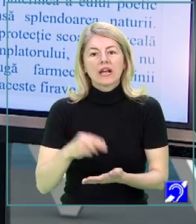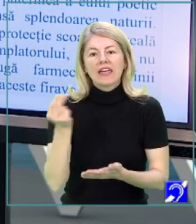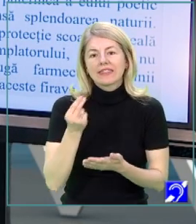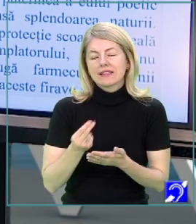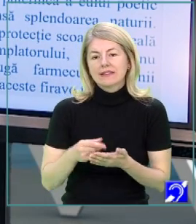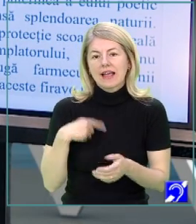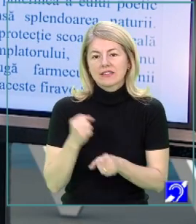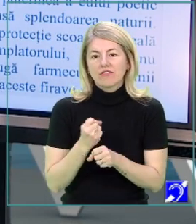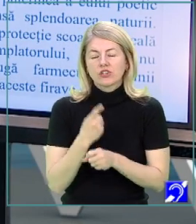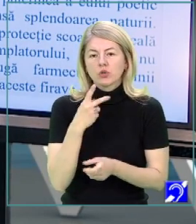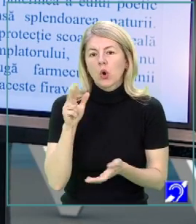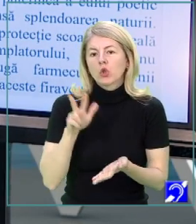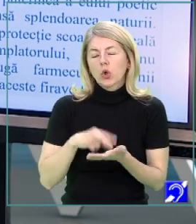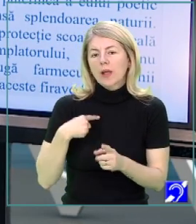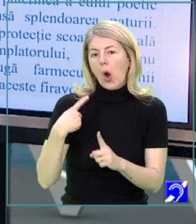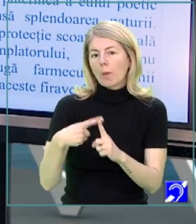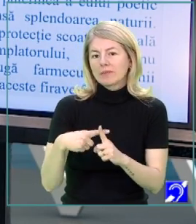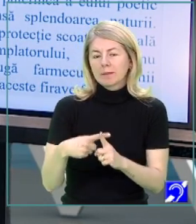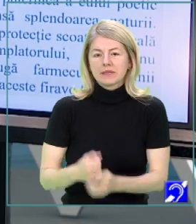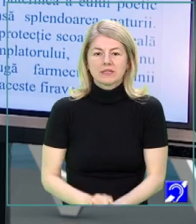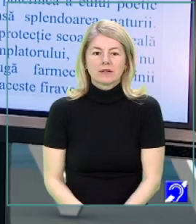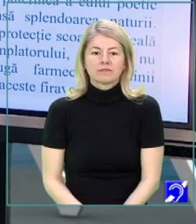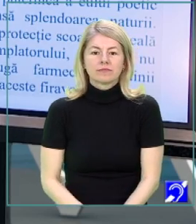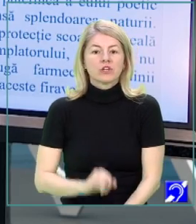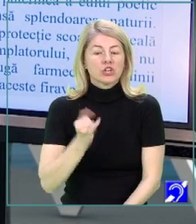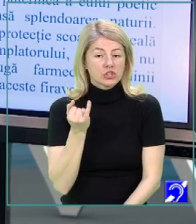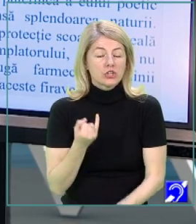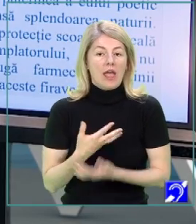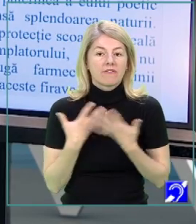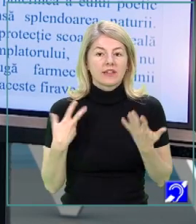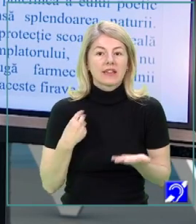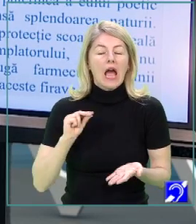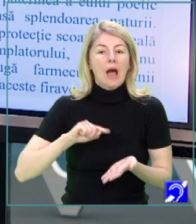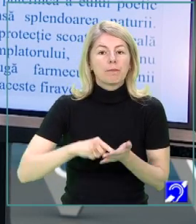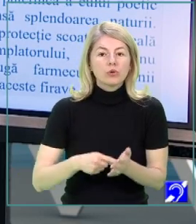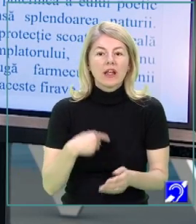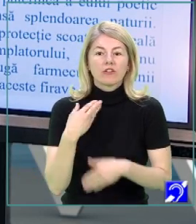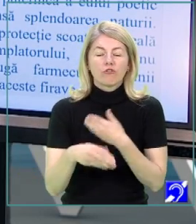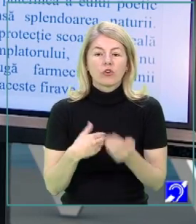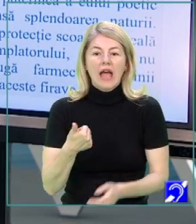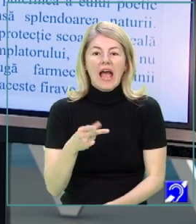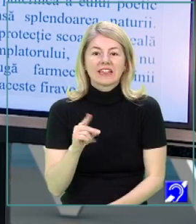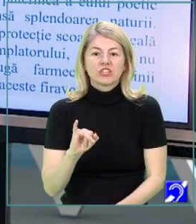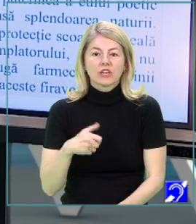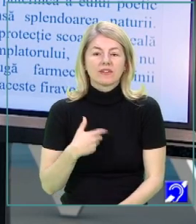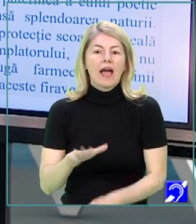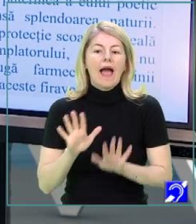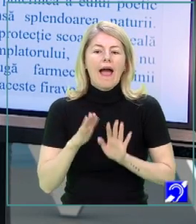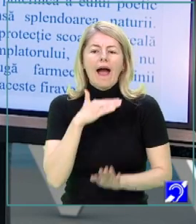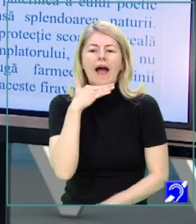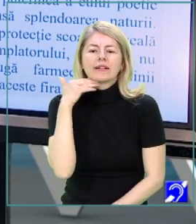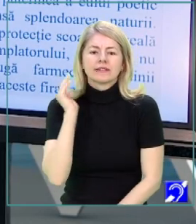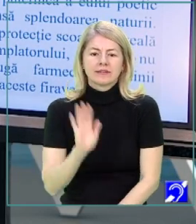realizează într-o notă optimistă și, evident, am punctat folosirea adjectivului atât.